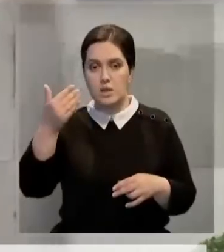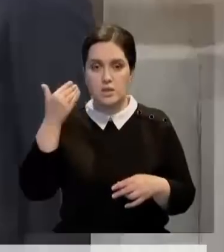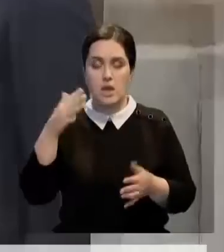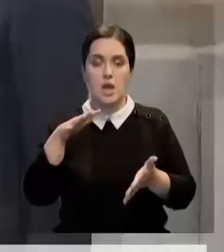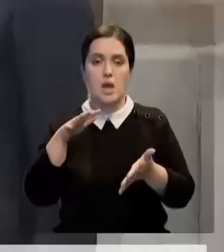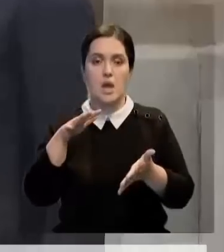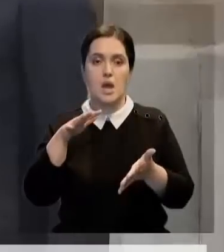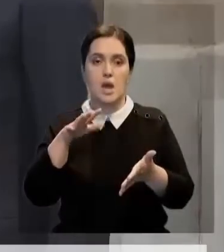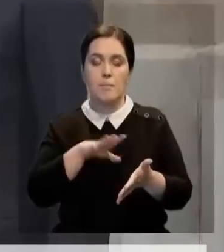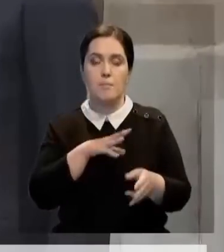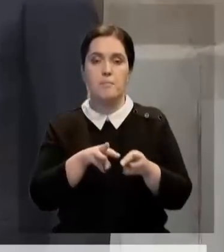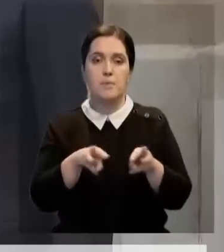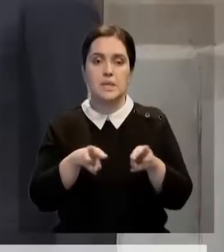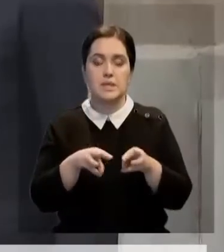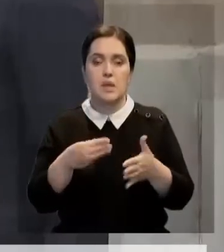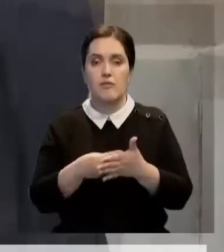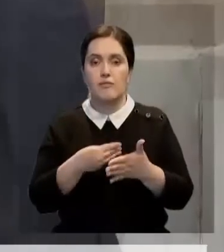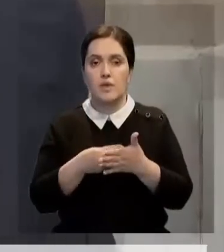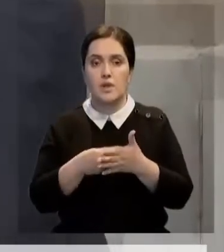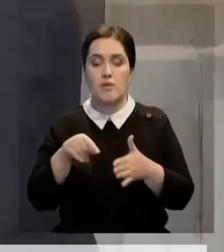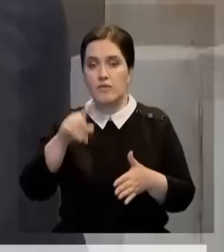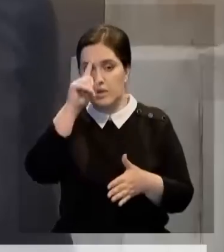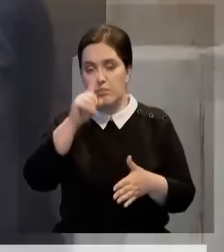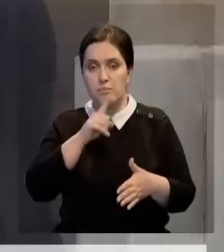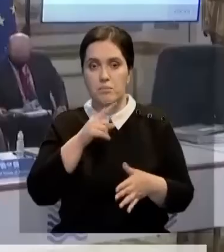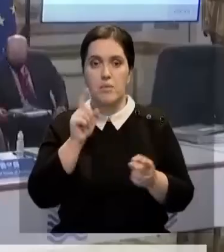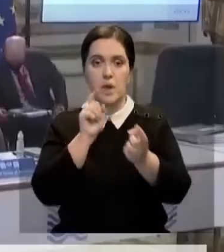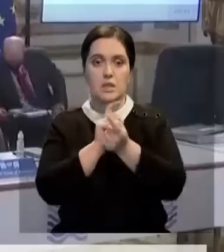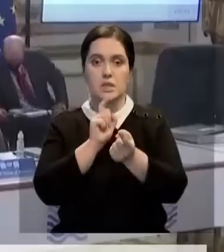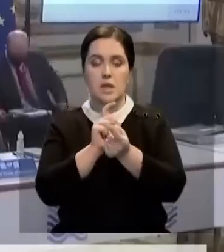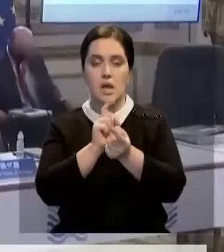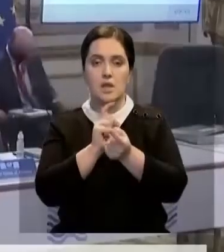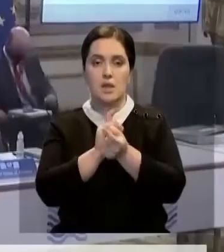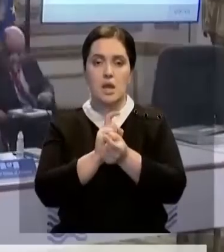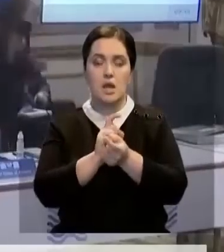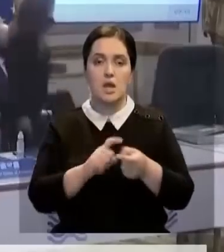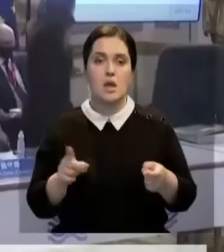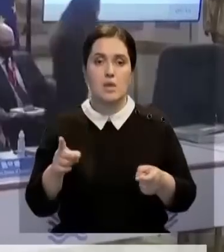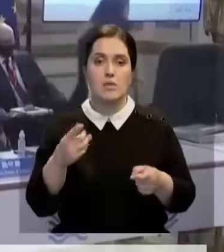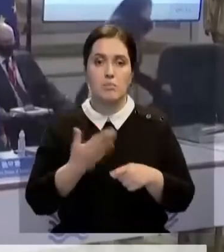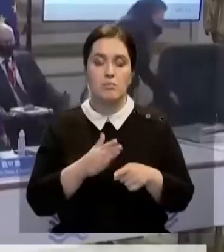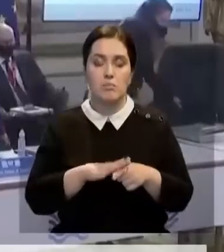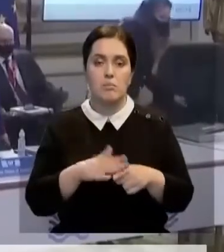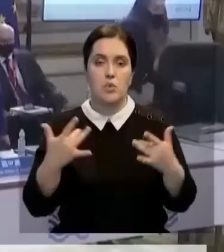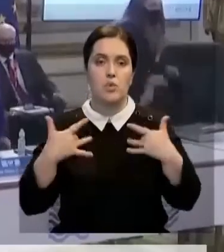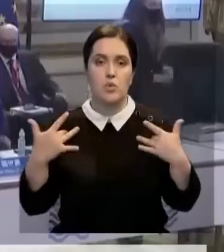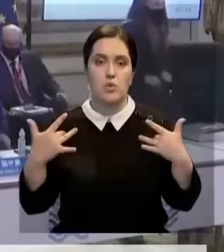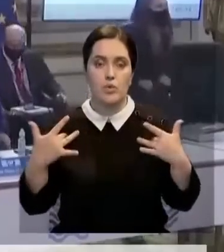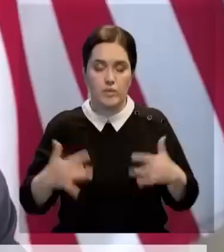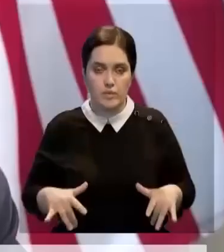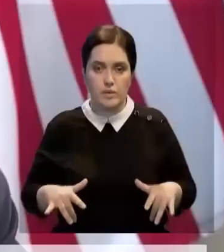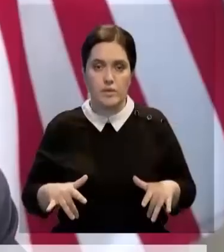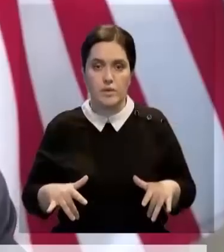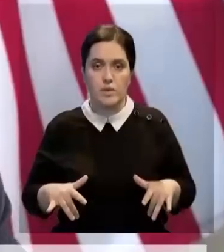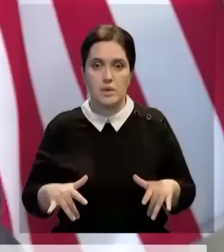занимал пост министра финансов. В этом месяце, после череды скандалов вокруг партии, он сложил полномочия по этическим соображениям,